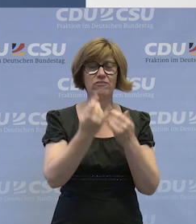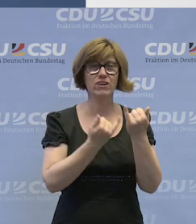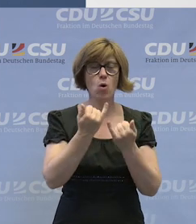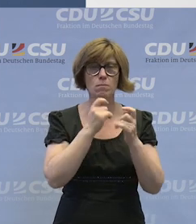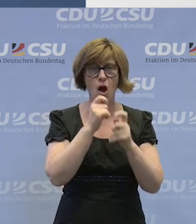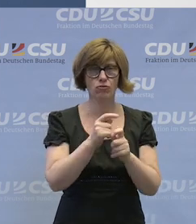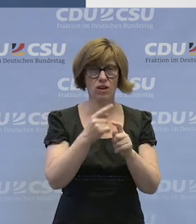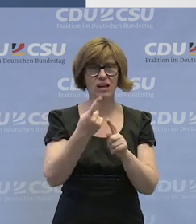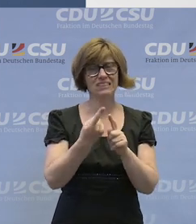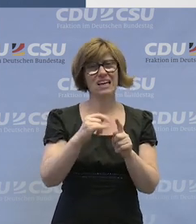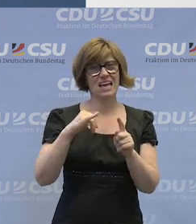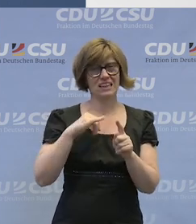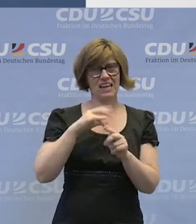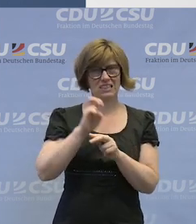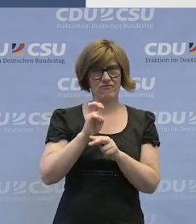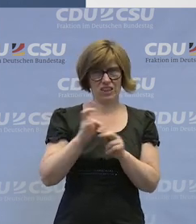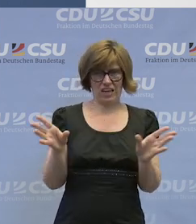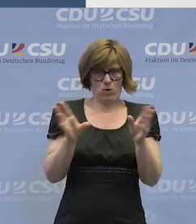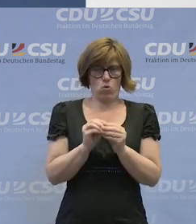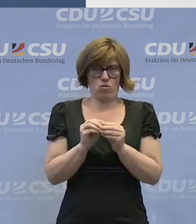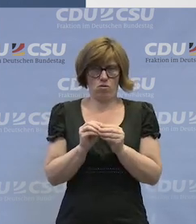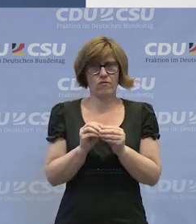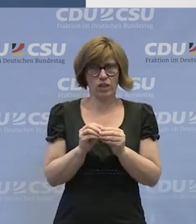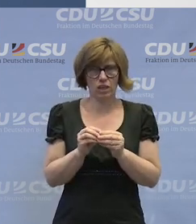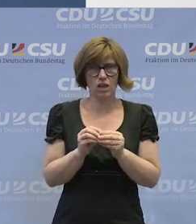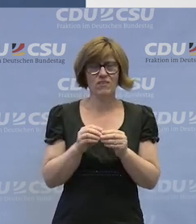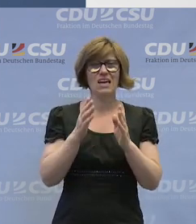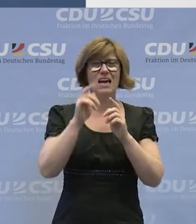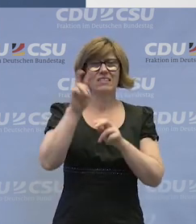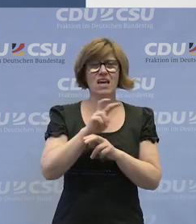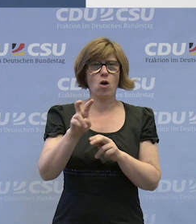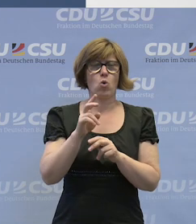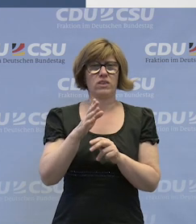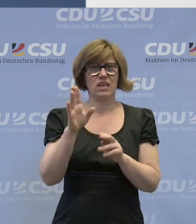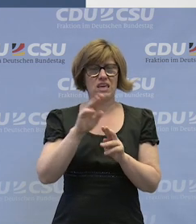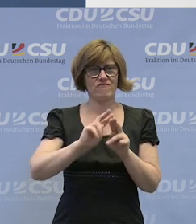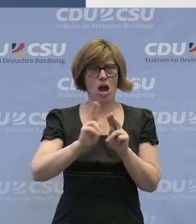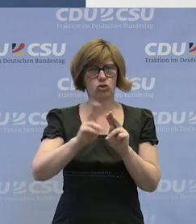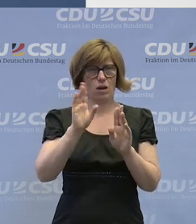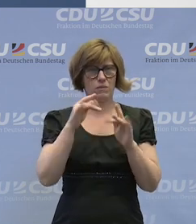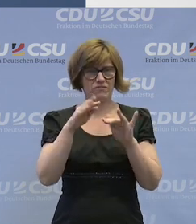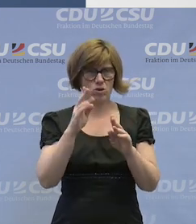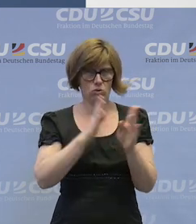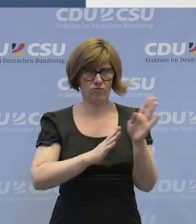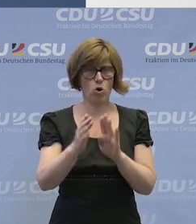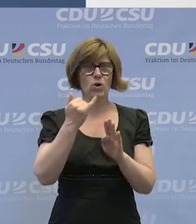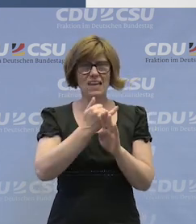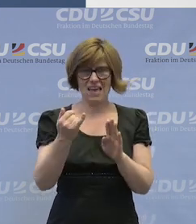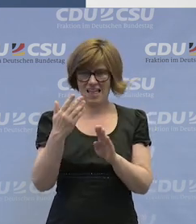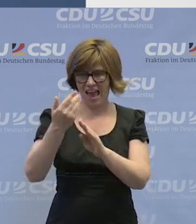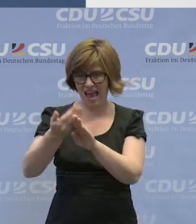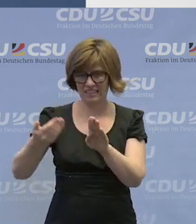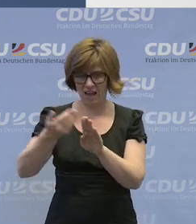sozusagen diese Interessen noch mal bündelt. Die Diakonie Werkstättenmitwirkungsverordnung sagt, dass jede separate